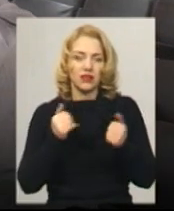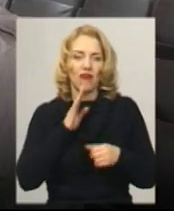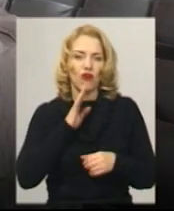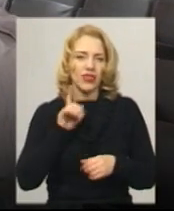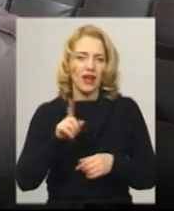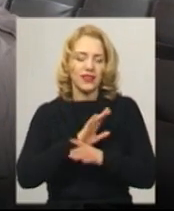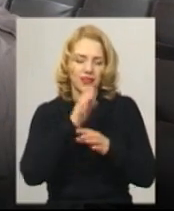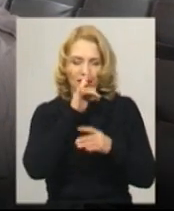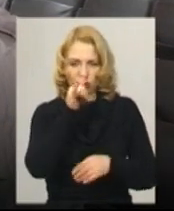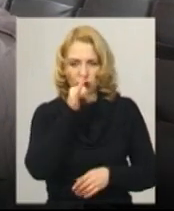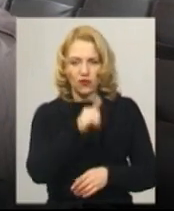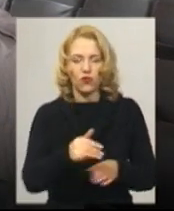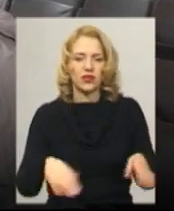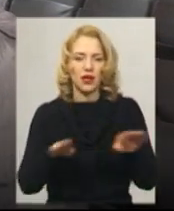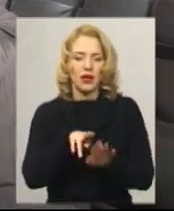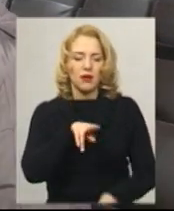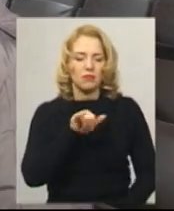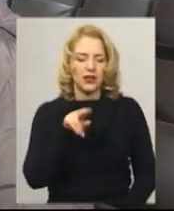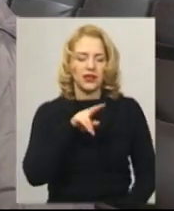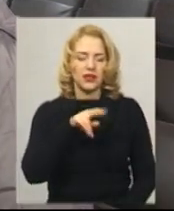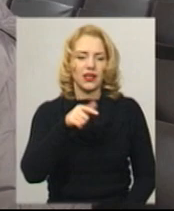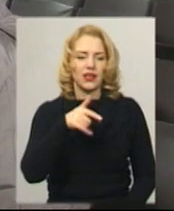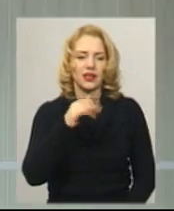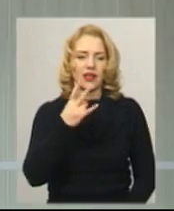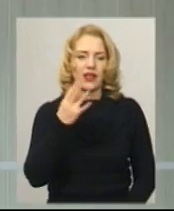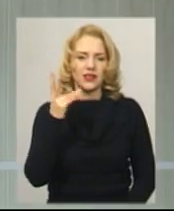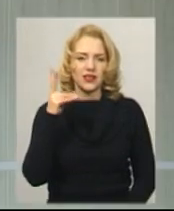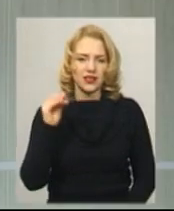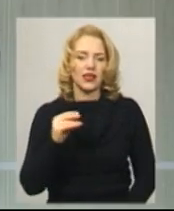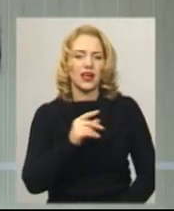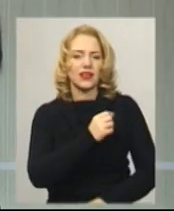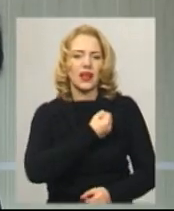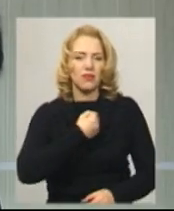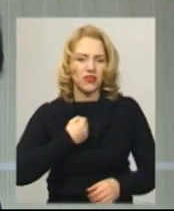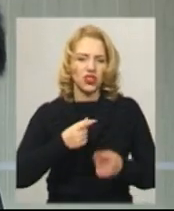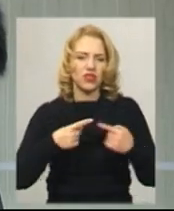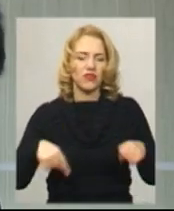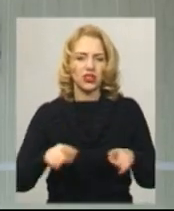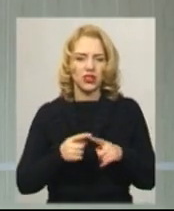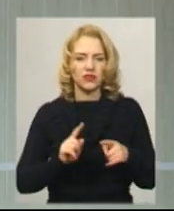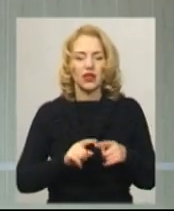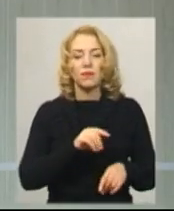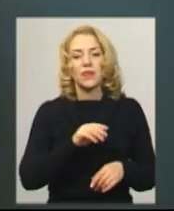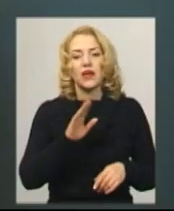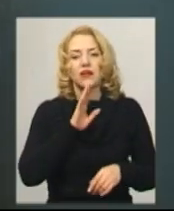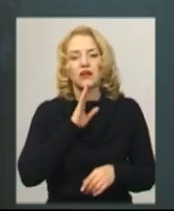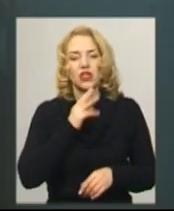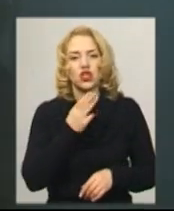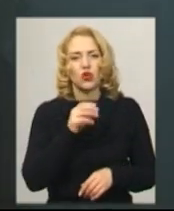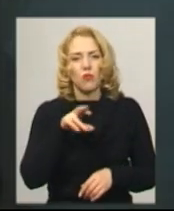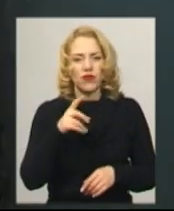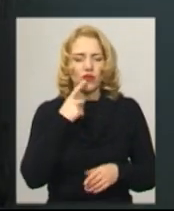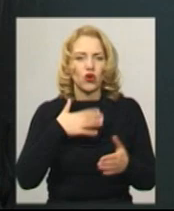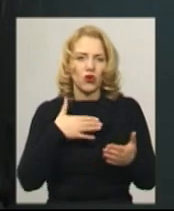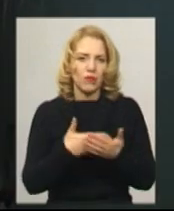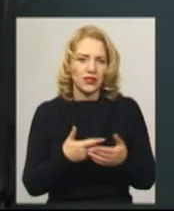закрити Підгірнянське терапевтичне відділення номер три. Прибічниця керівництва Олени Фурсової Світлана Шафарук, яка назвалася громадською